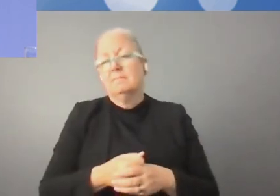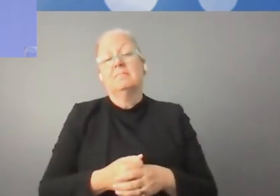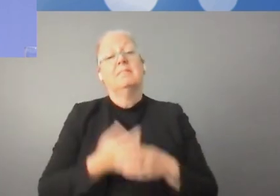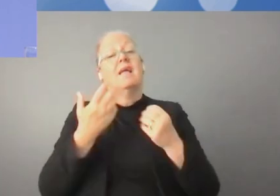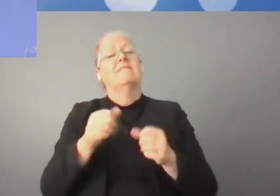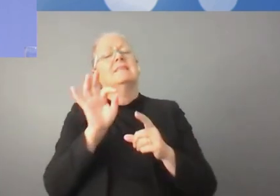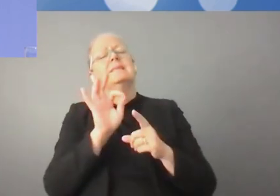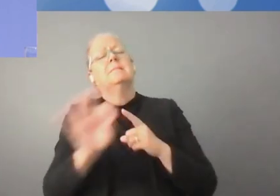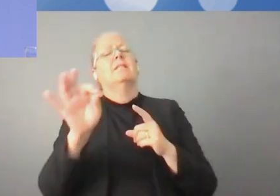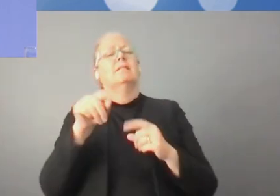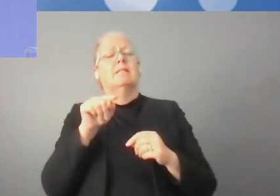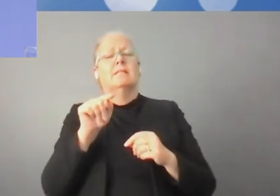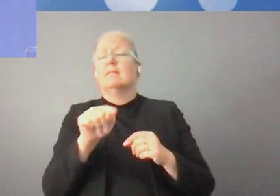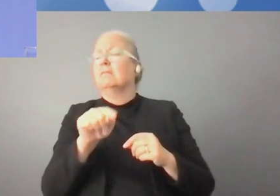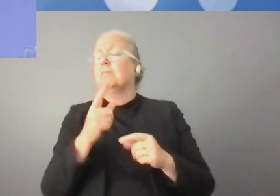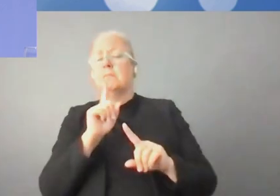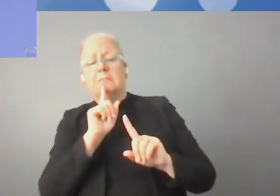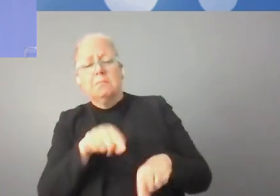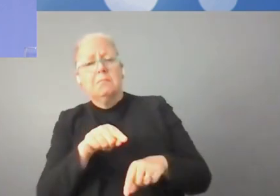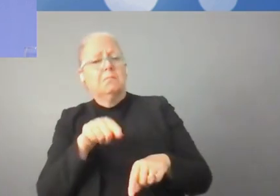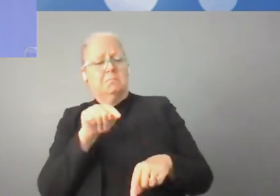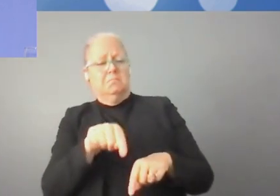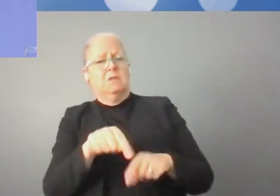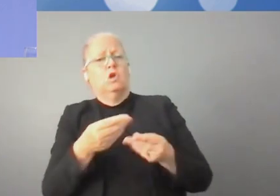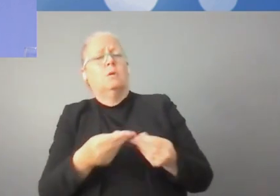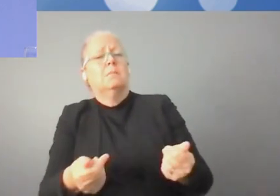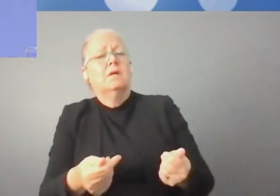Alors, nous trouvons pas les solutions simples, claire, mais fausse. Merci.